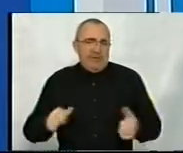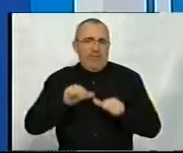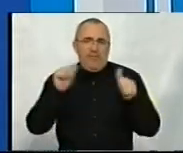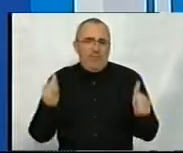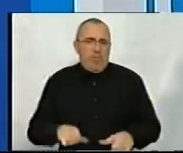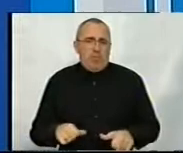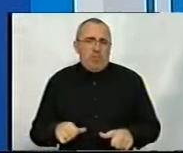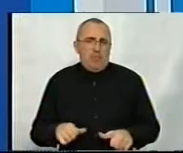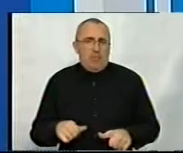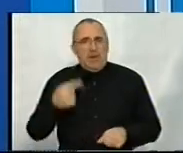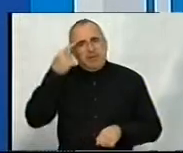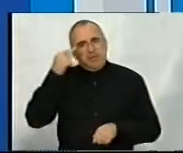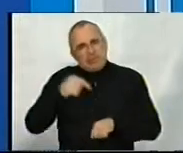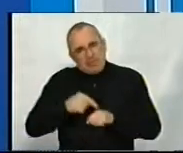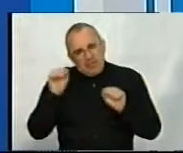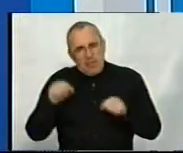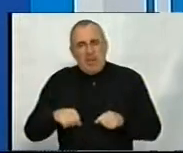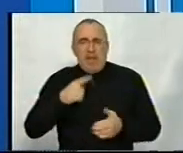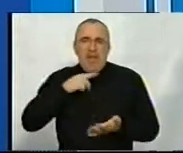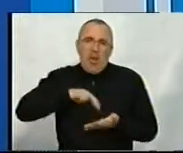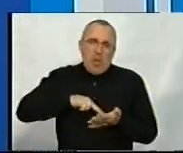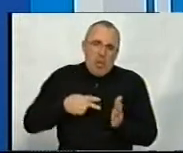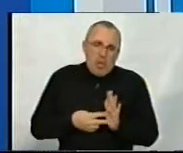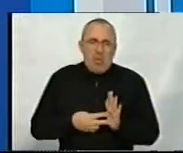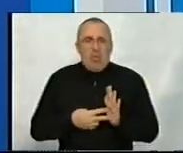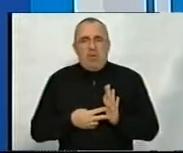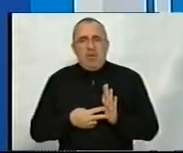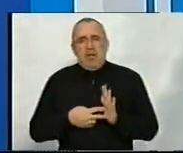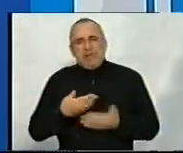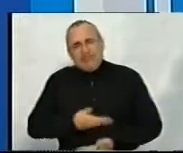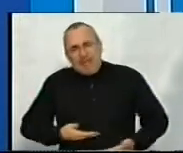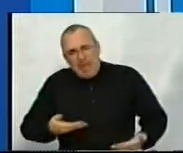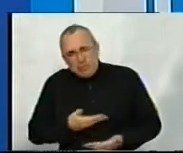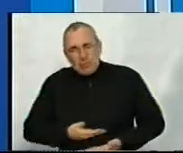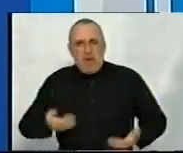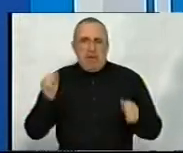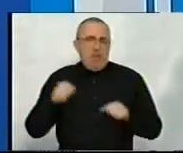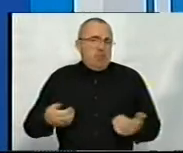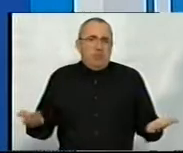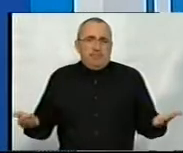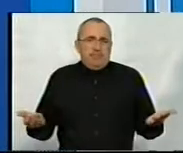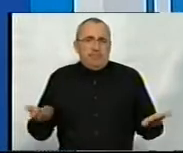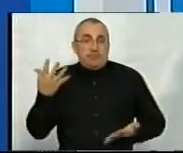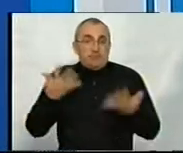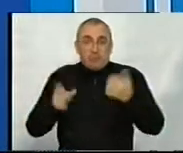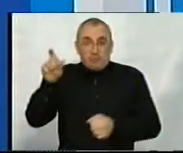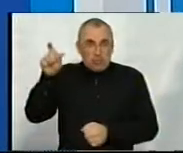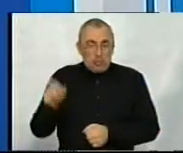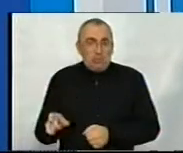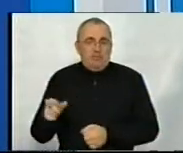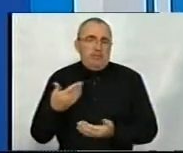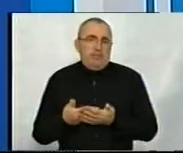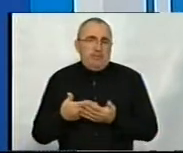Воно може бути і психологічне, і економічне, і фізичне, і сексуальне. Тобто, якщо особа